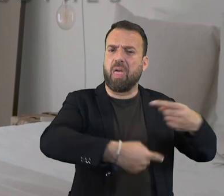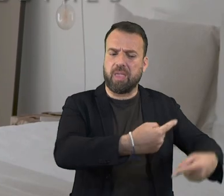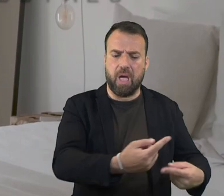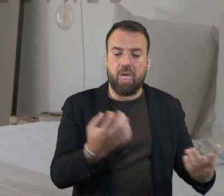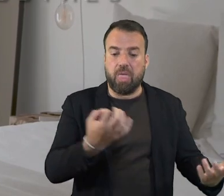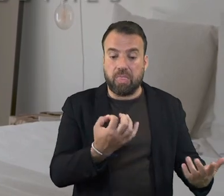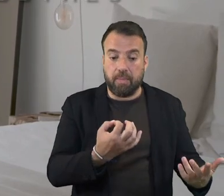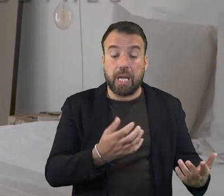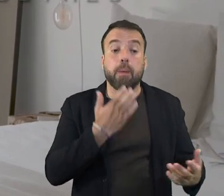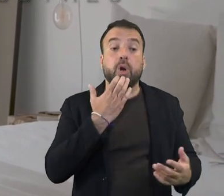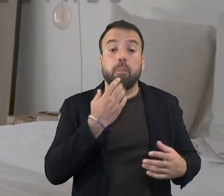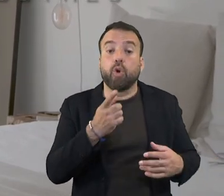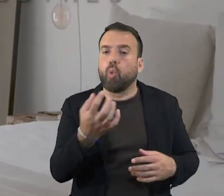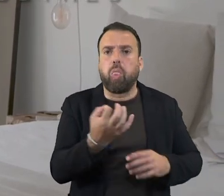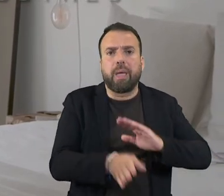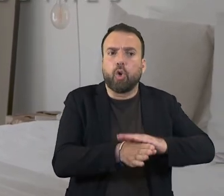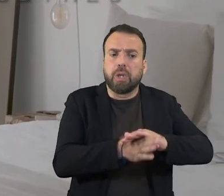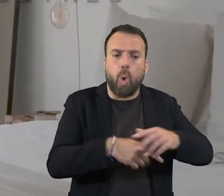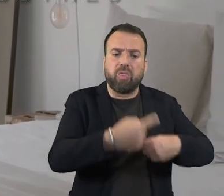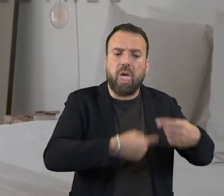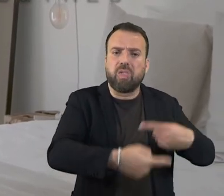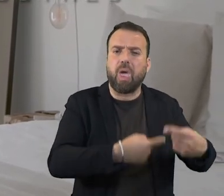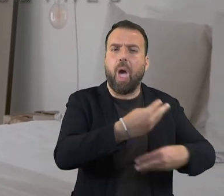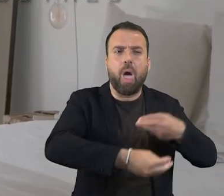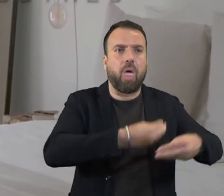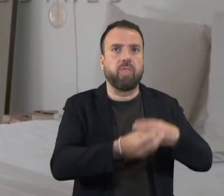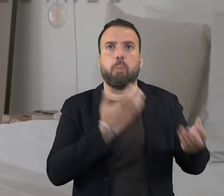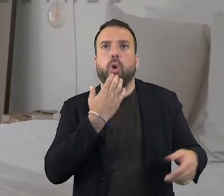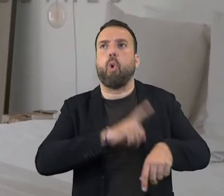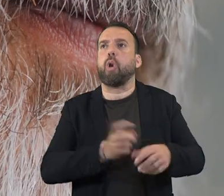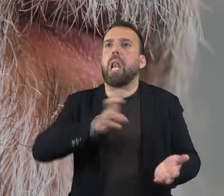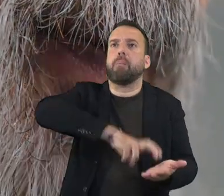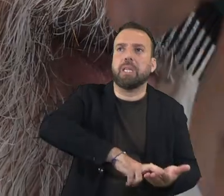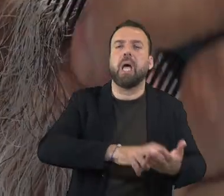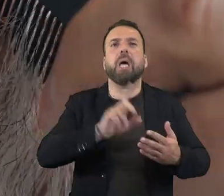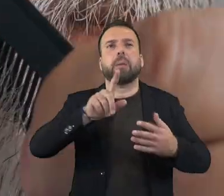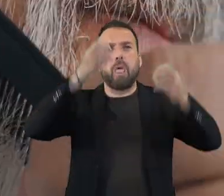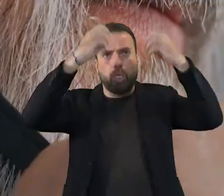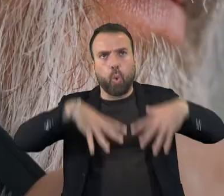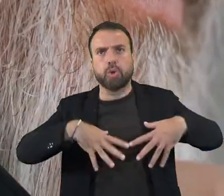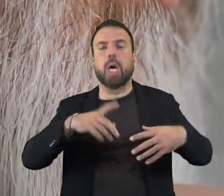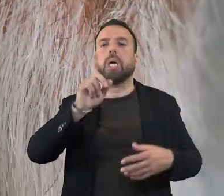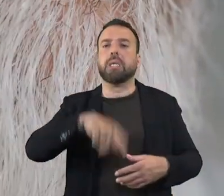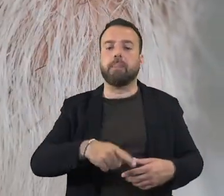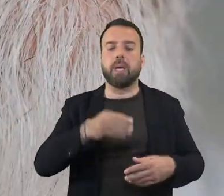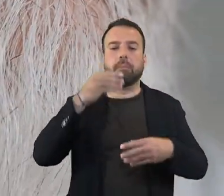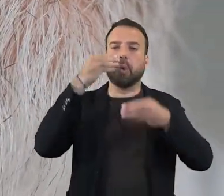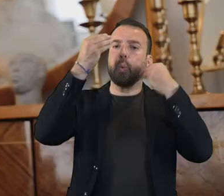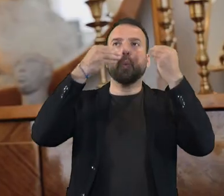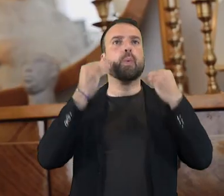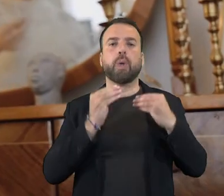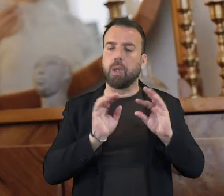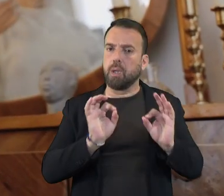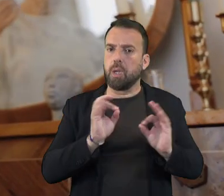Continueu, sempre que sigui possible, amb les vostres rutines diàries. L'hora d'aixecar-vos, la higiene personal i la cura del vostre aspecte.